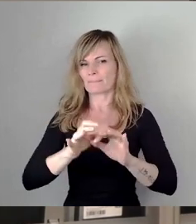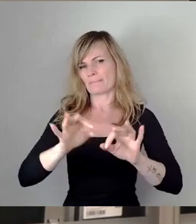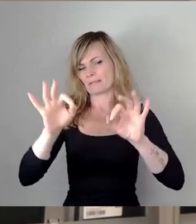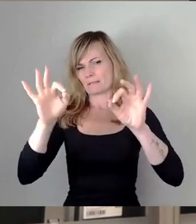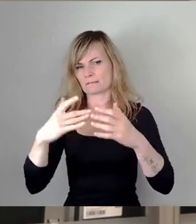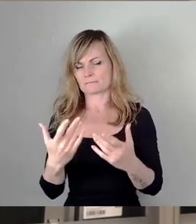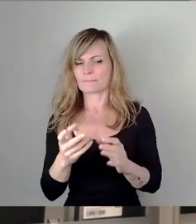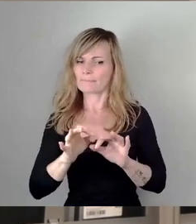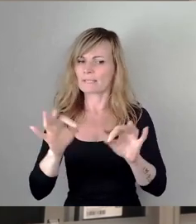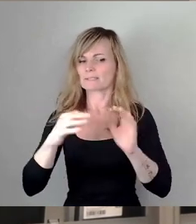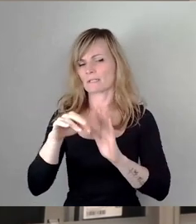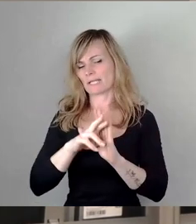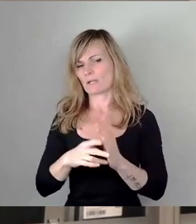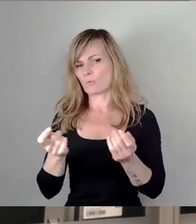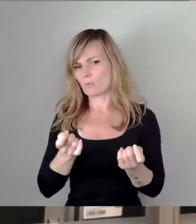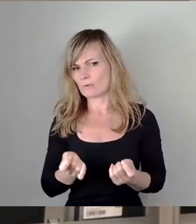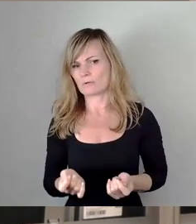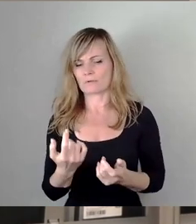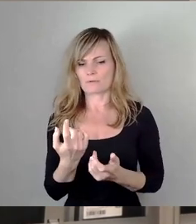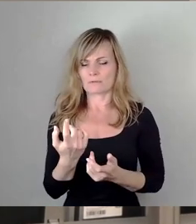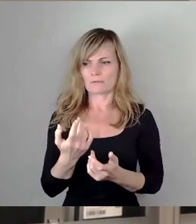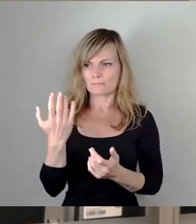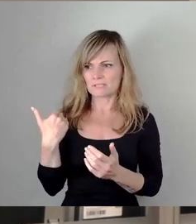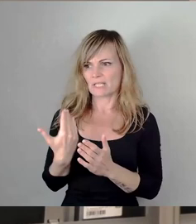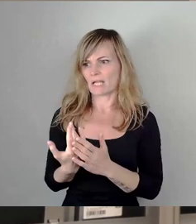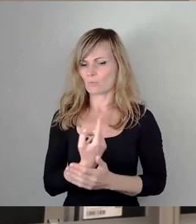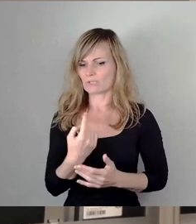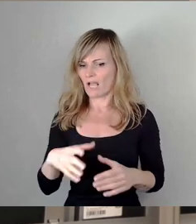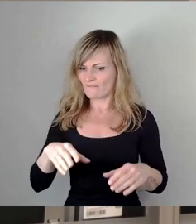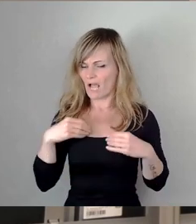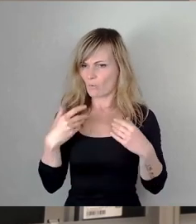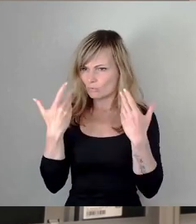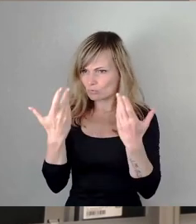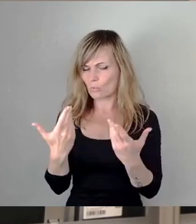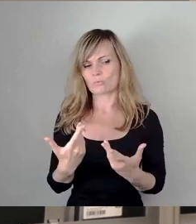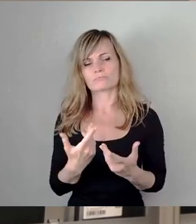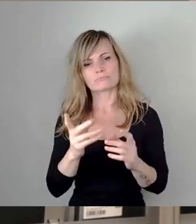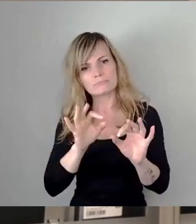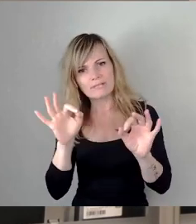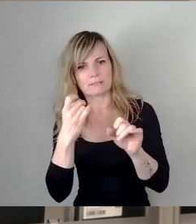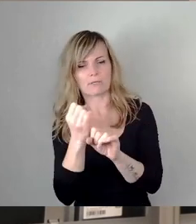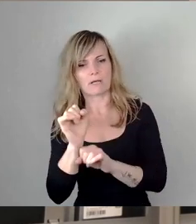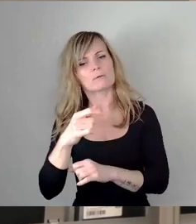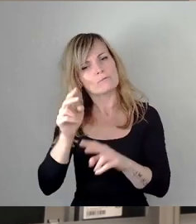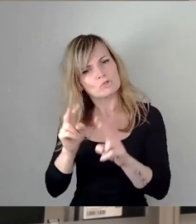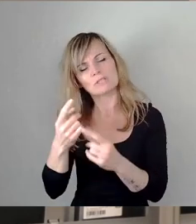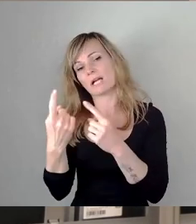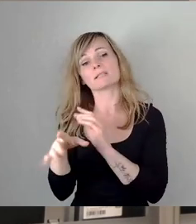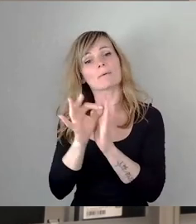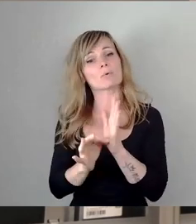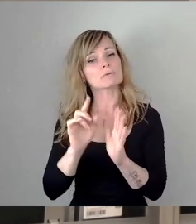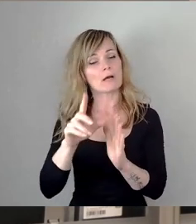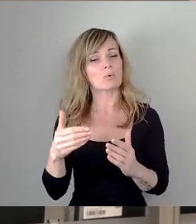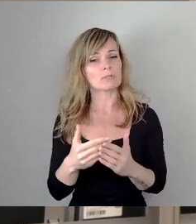Erfahrungen auch, die wir haben machen müssen, treffen zu können. Da gibt es noch verschiedene andere Punkte und da lassen Sie uns